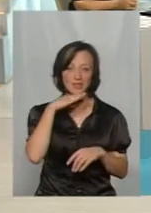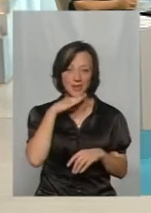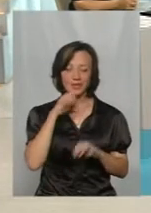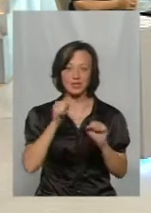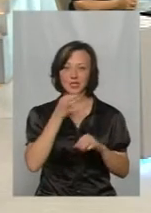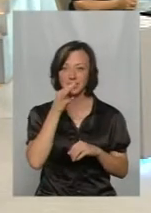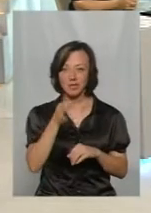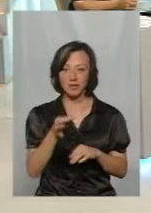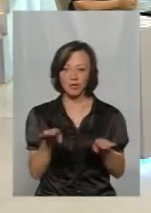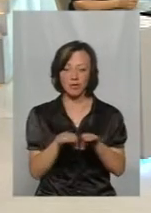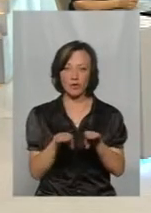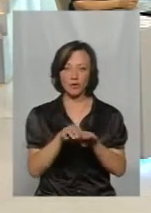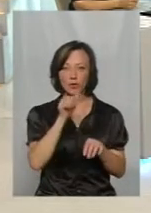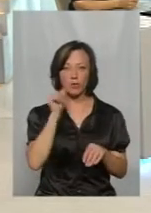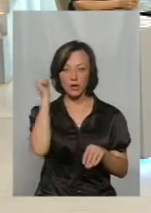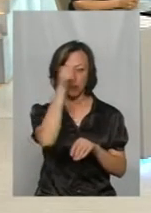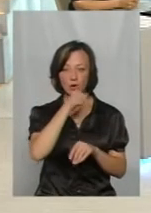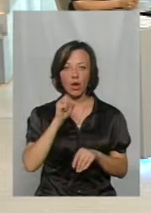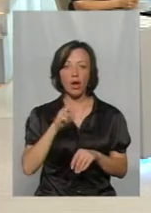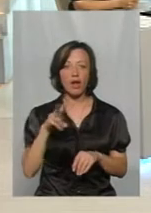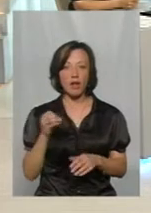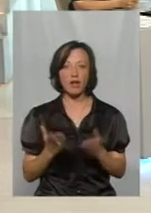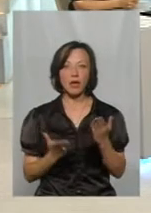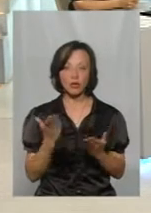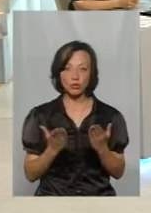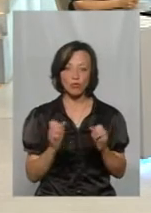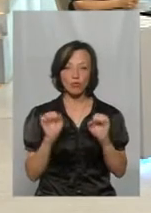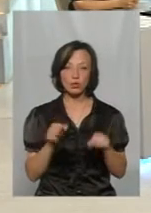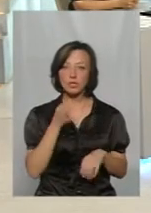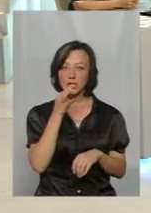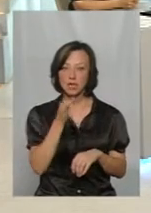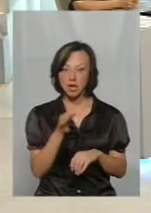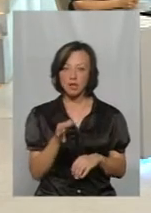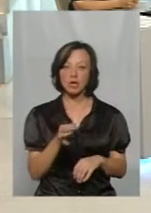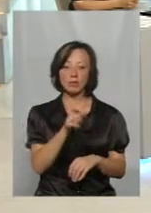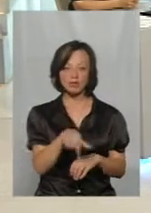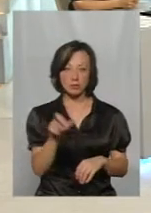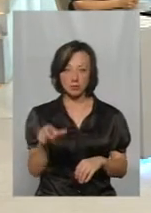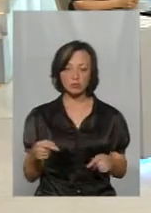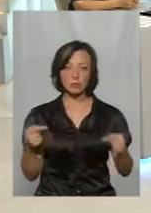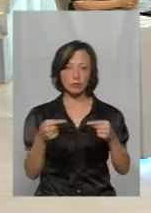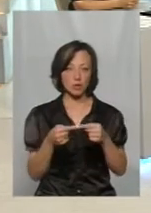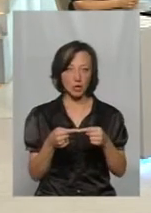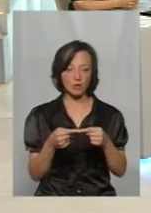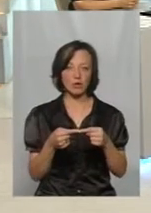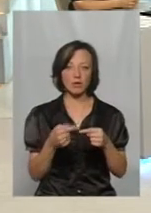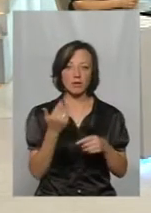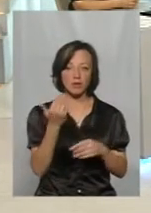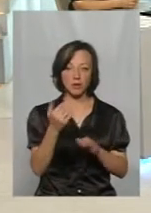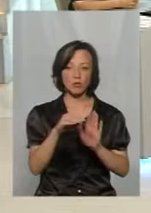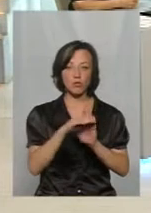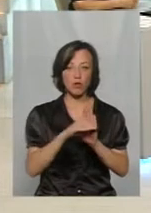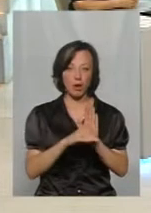тому що порівнювати з попереднім уроком. Але, якщо, можна сказати, безпосередньо глядачам вашої